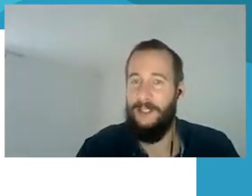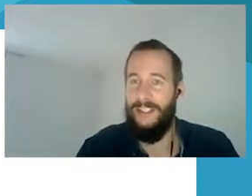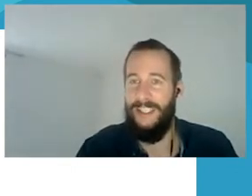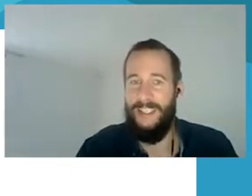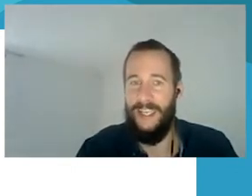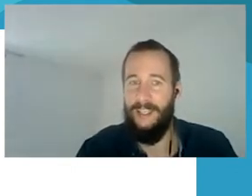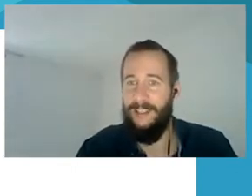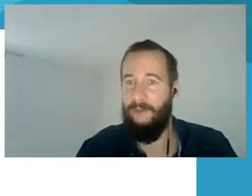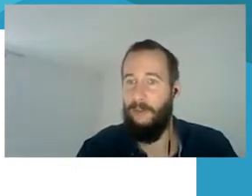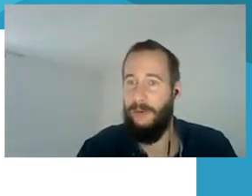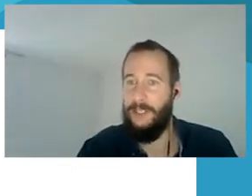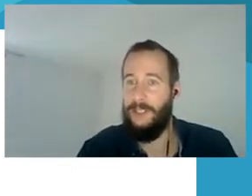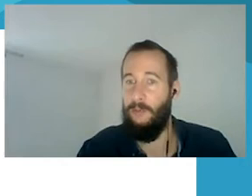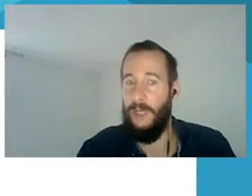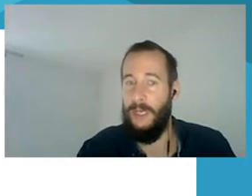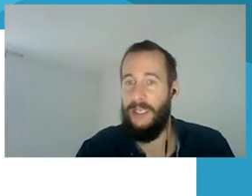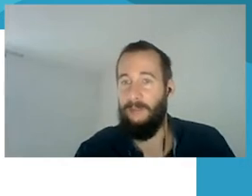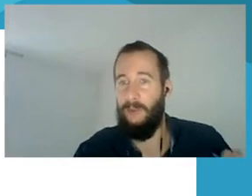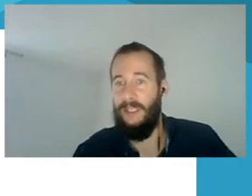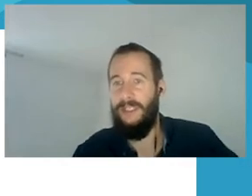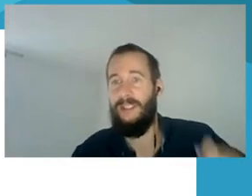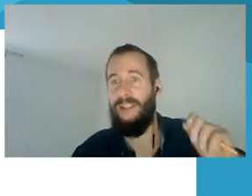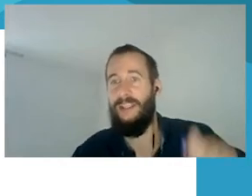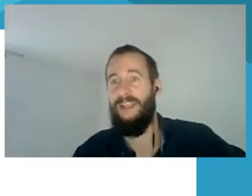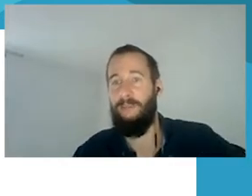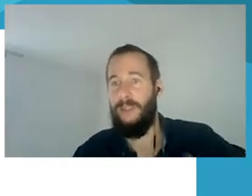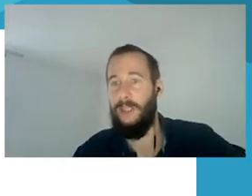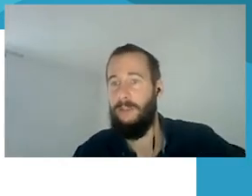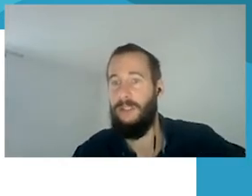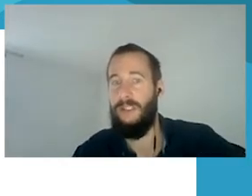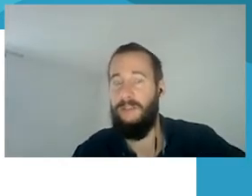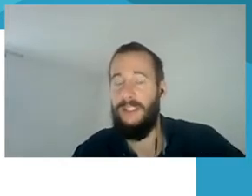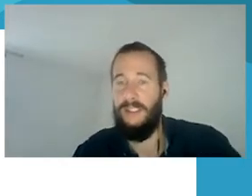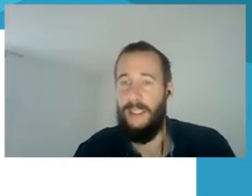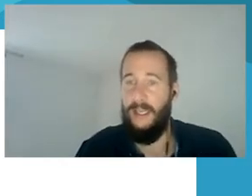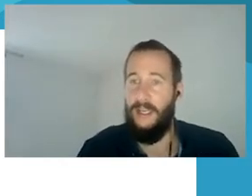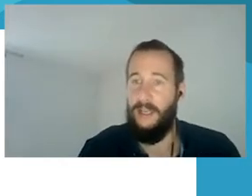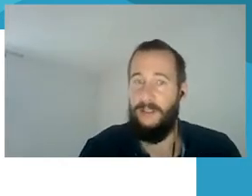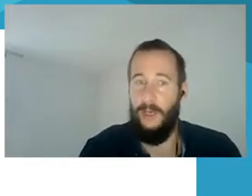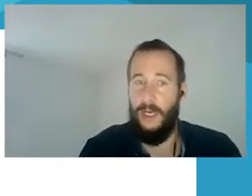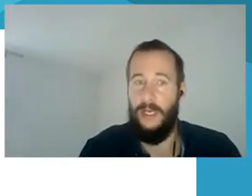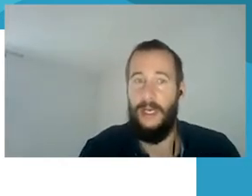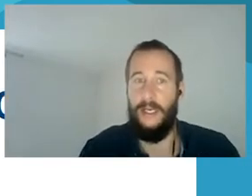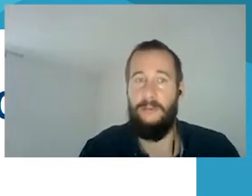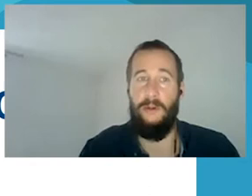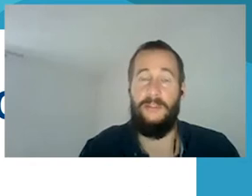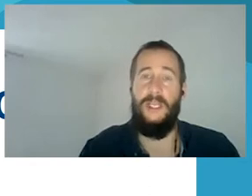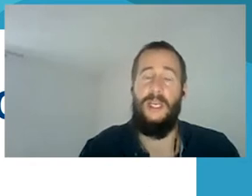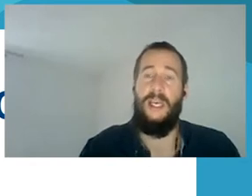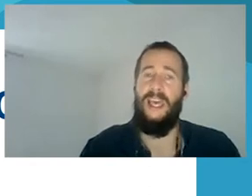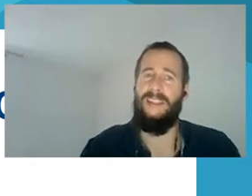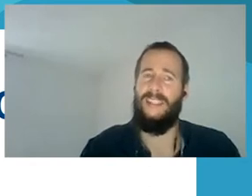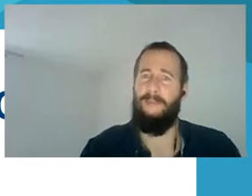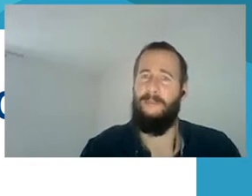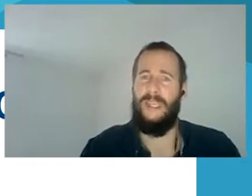tų nepykantos nusikaltimų tiek mažai identifikuojama, reikia žvelgti šiek tiek giliau. Galbūt reikia ieškoti policijoje